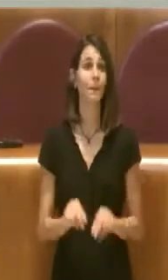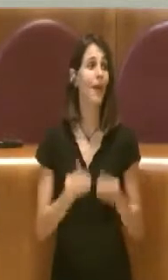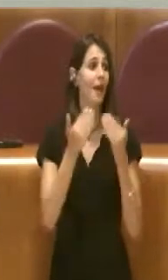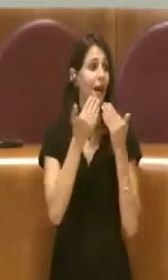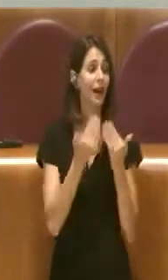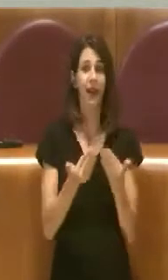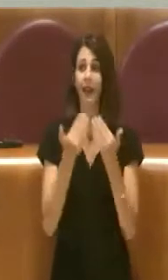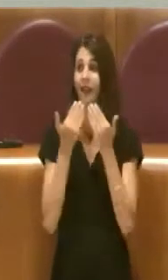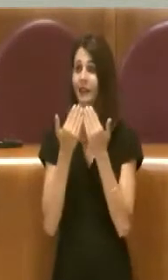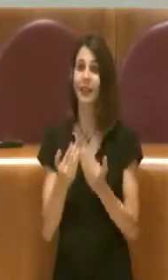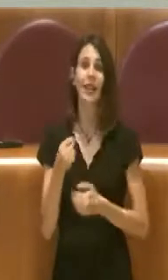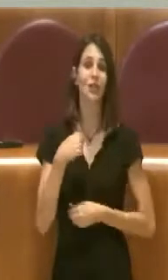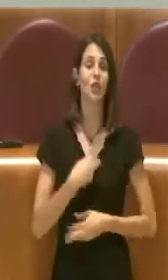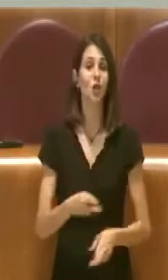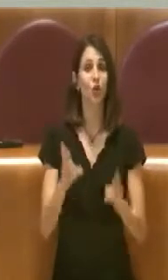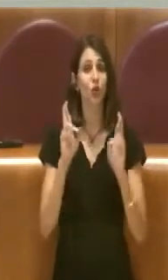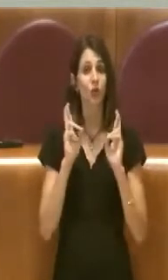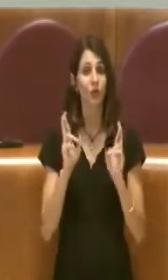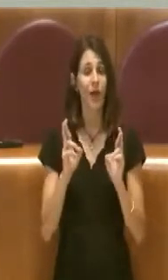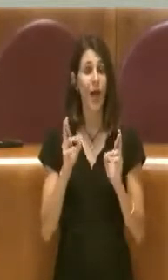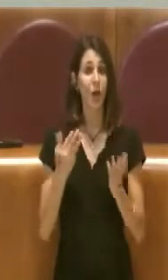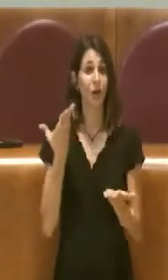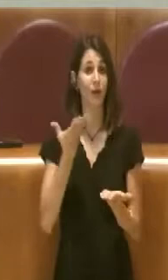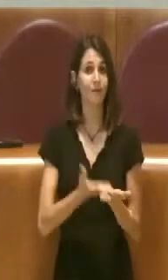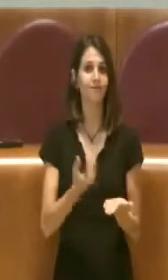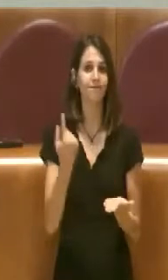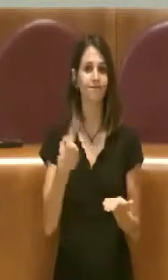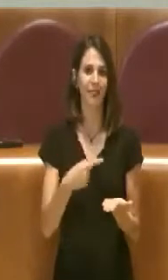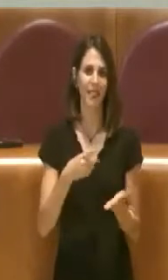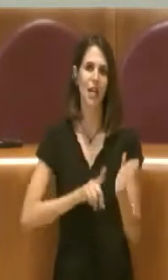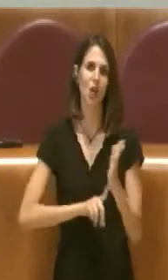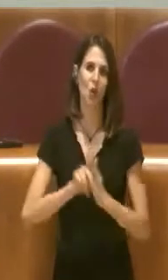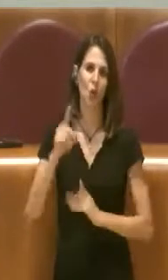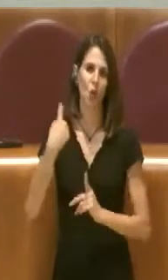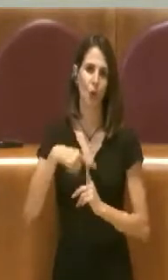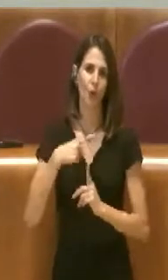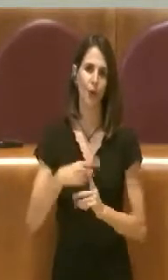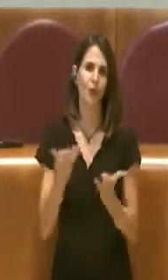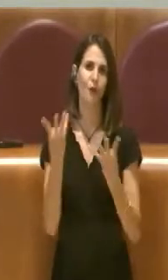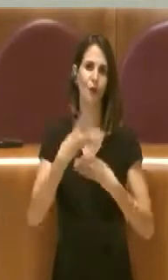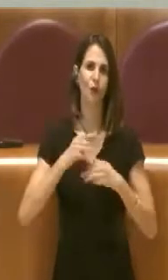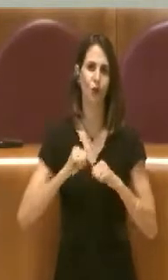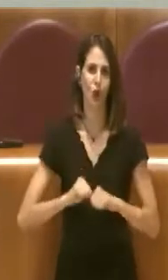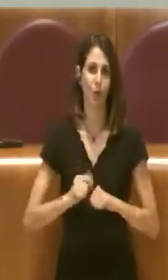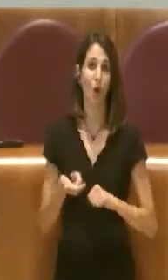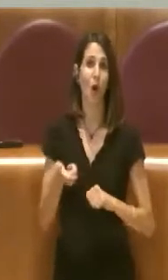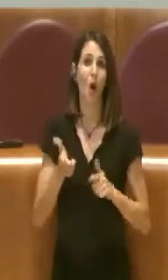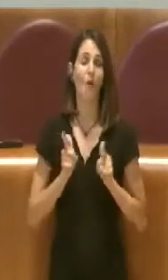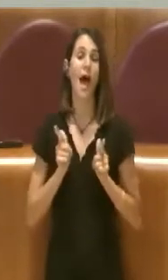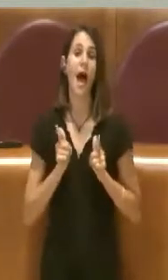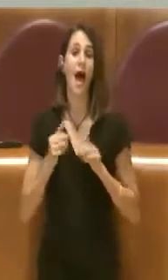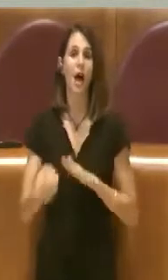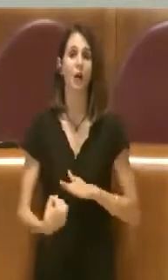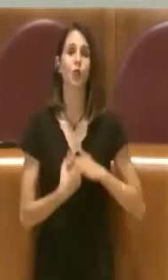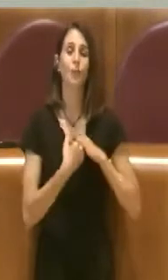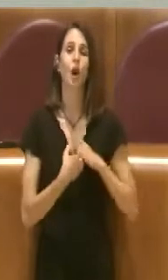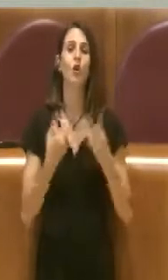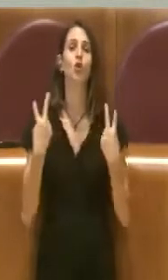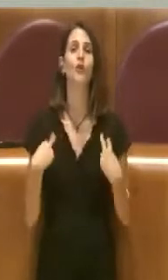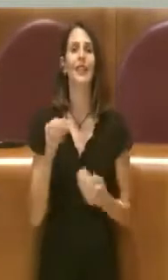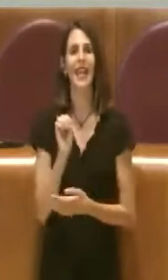veramente funzionale a quella che è la normale vita didattica educativa, grazie.